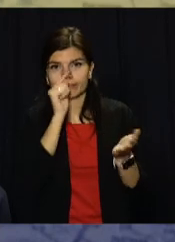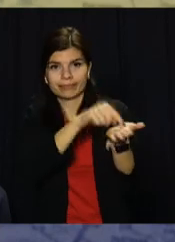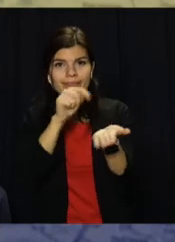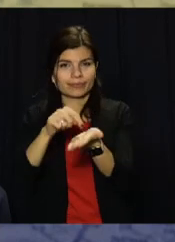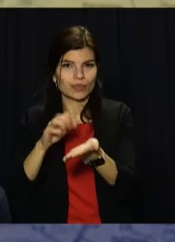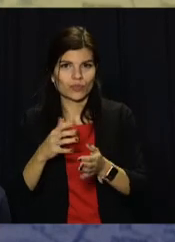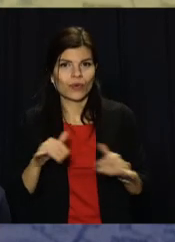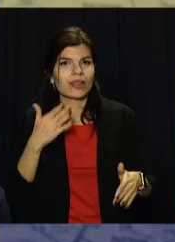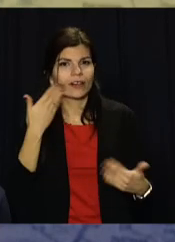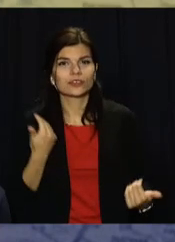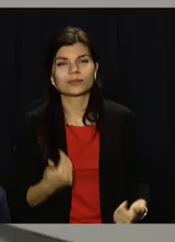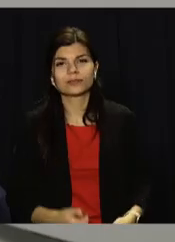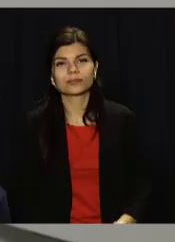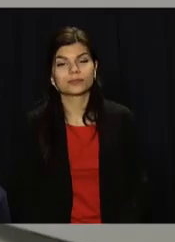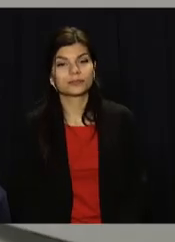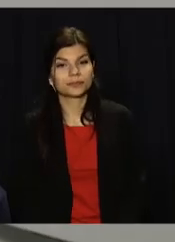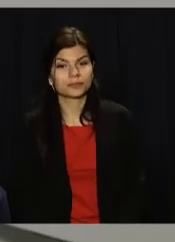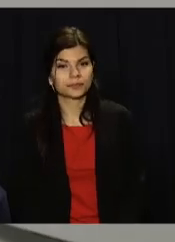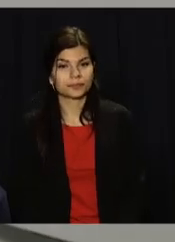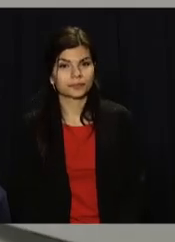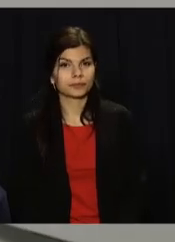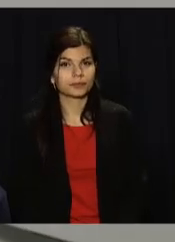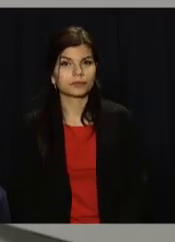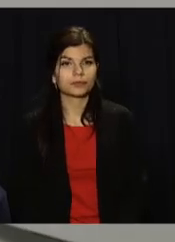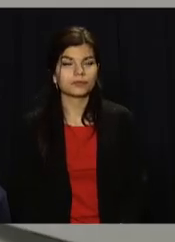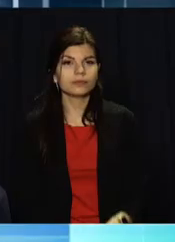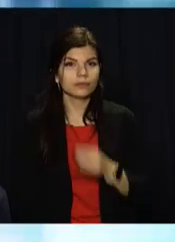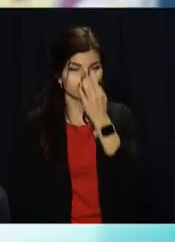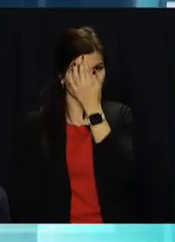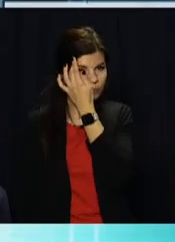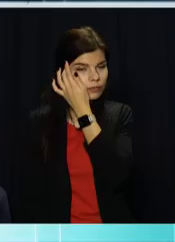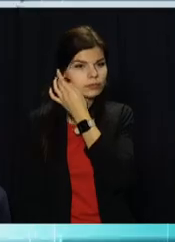Юлія Демченко, Євген Куденцов, Сергій Язовських, OpenNews, телеканал «Відкритий».